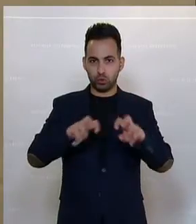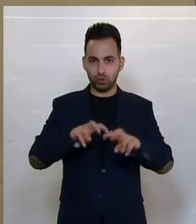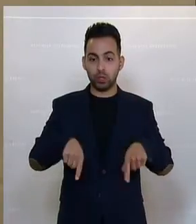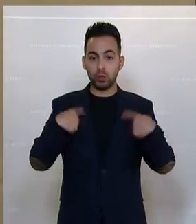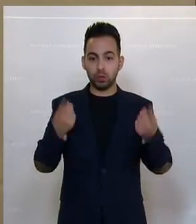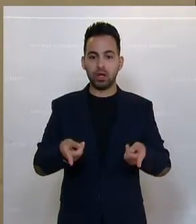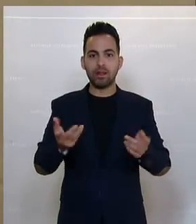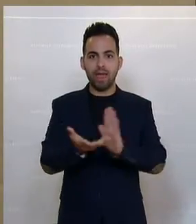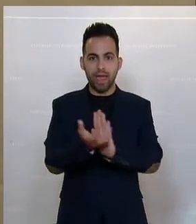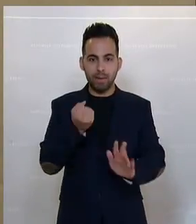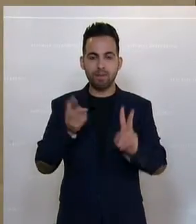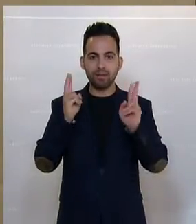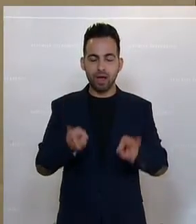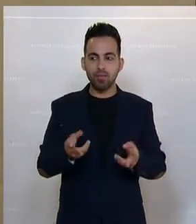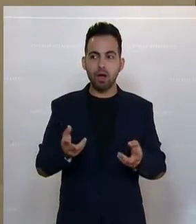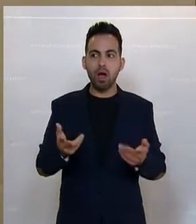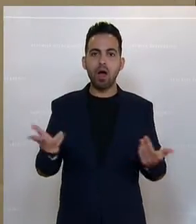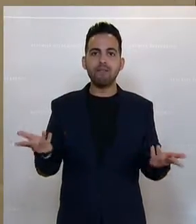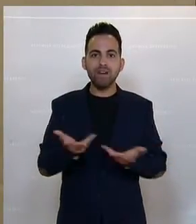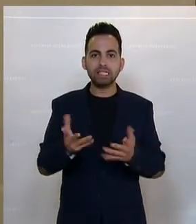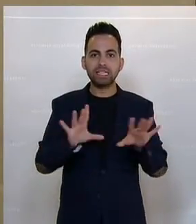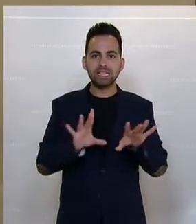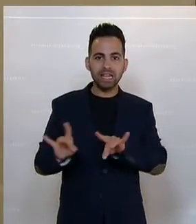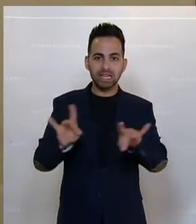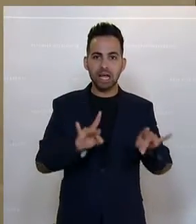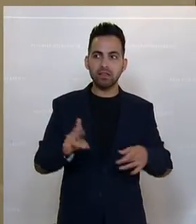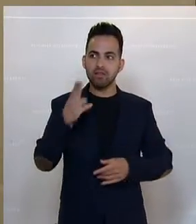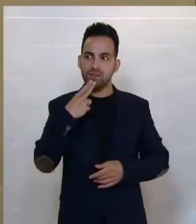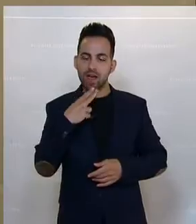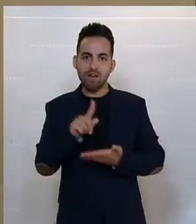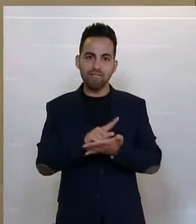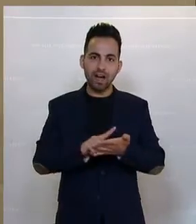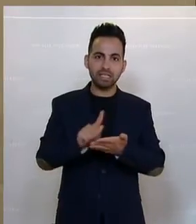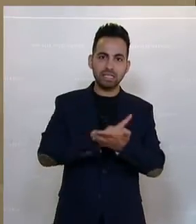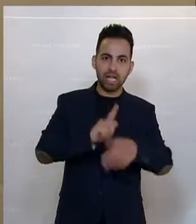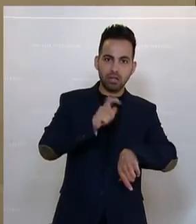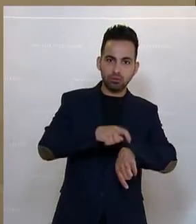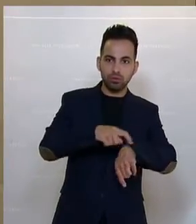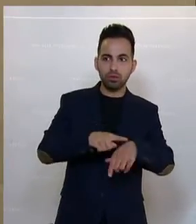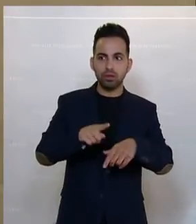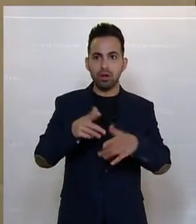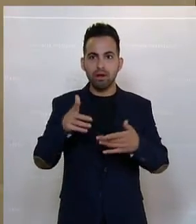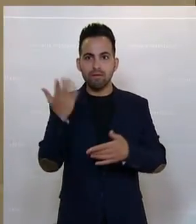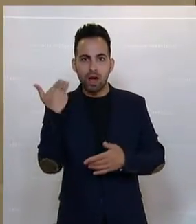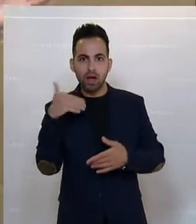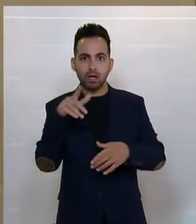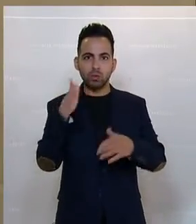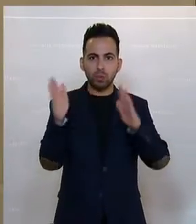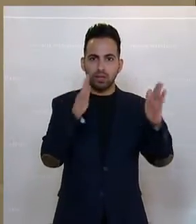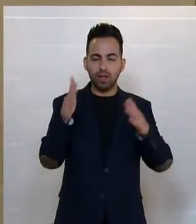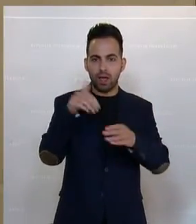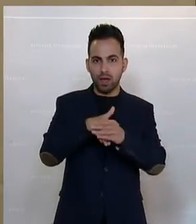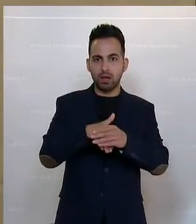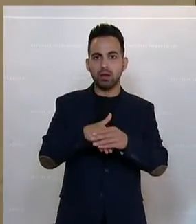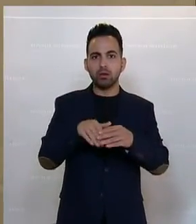zu erheben, welche Tätigkeiten wer zu welchem Zeitpunkt und in welcher Größenordnung